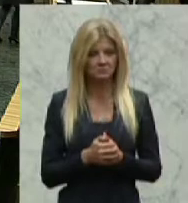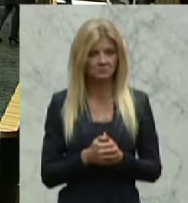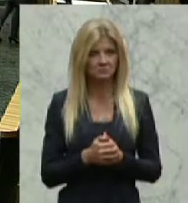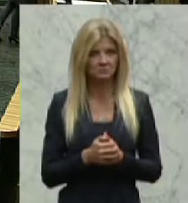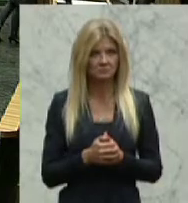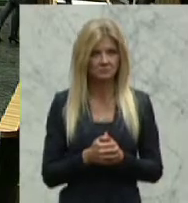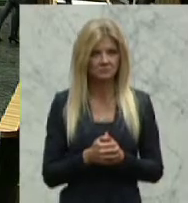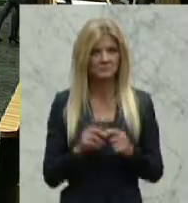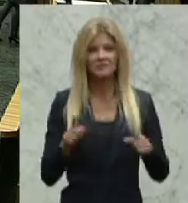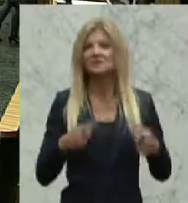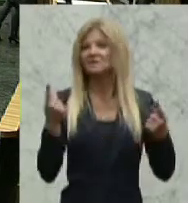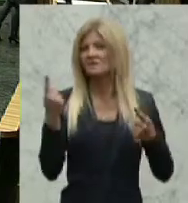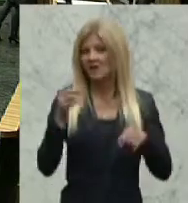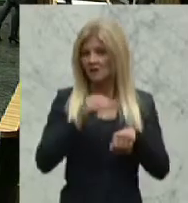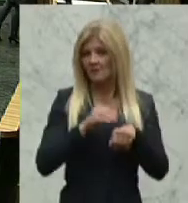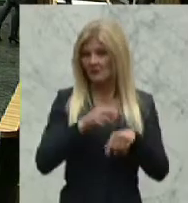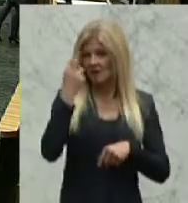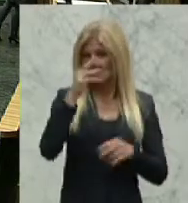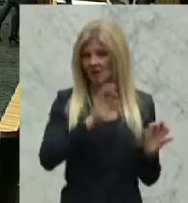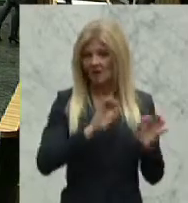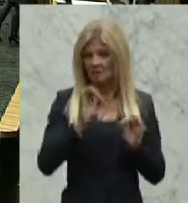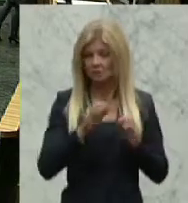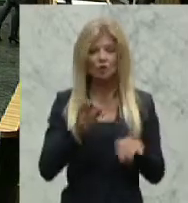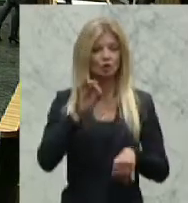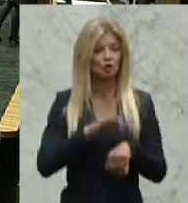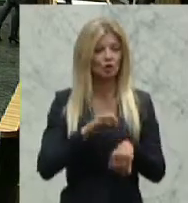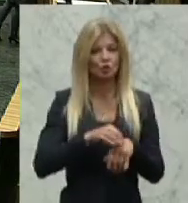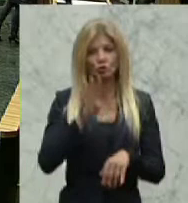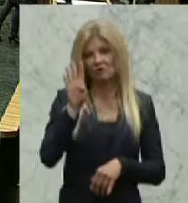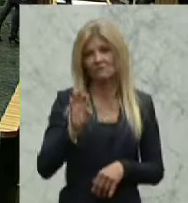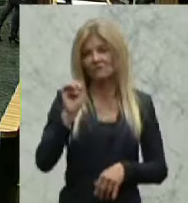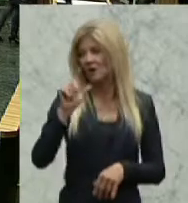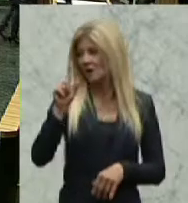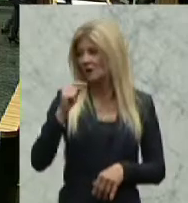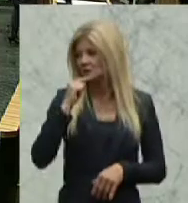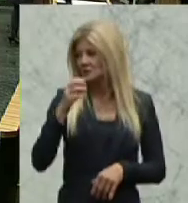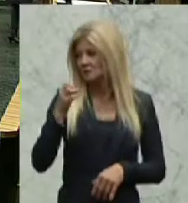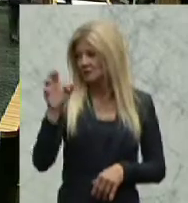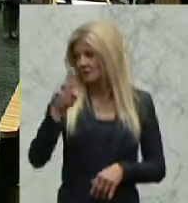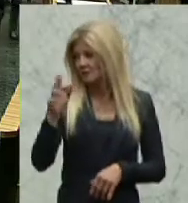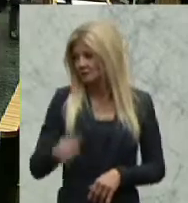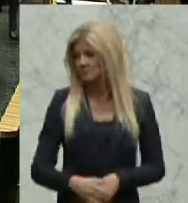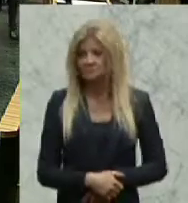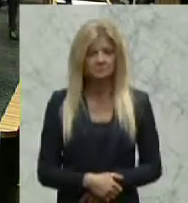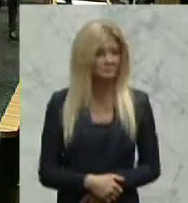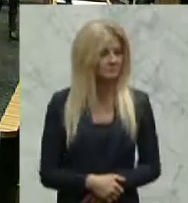Entlohnung von Kindergartenpädagogen müsse besser werden, fordert Anneliese Kitzmüller, Familiensprecherin der FPÖ.